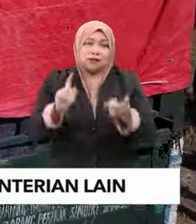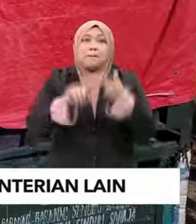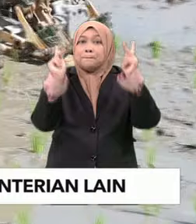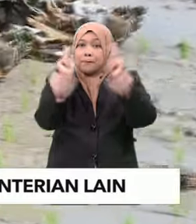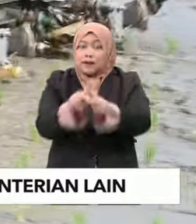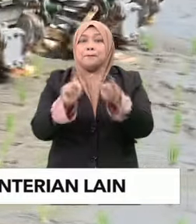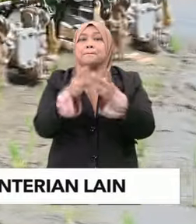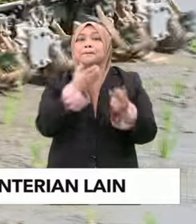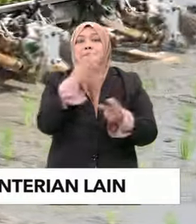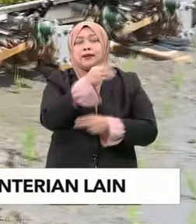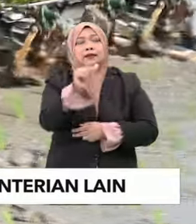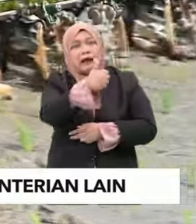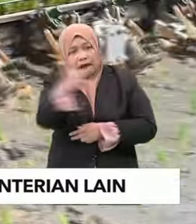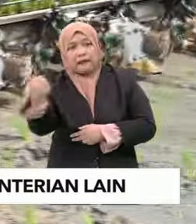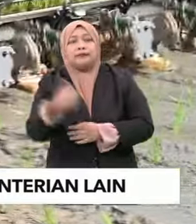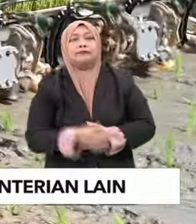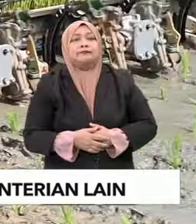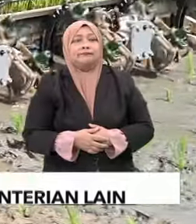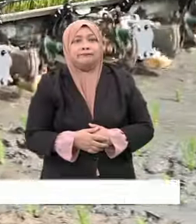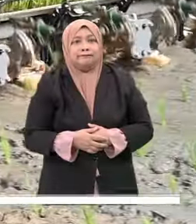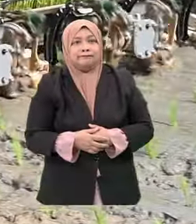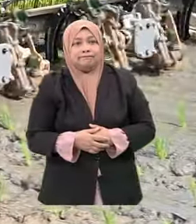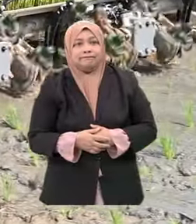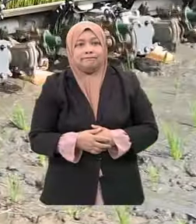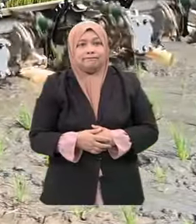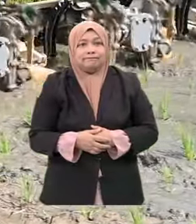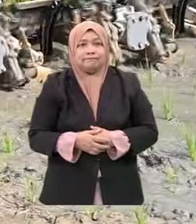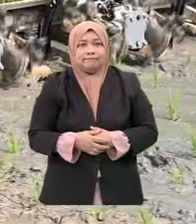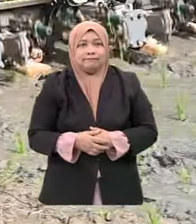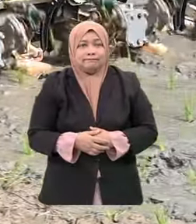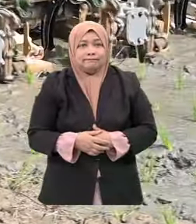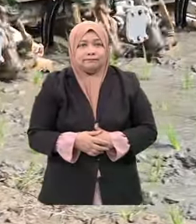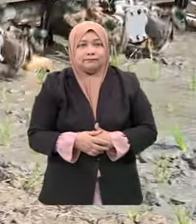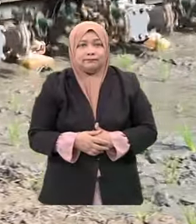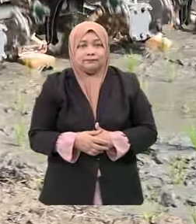Pahang, Perak dan beberapa negeri lain. Terima kasih kerana menonton!